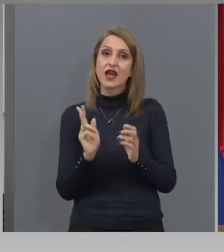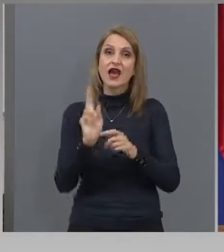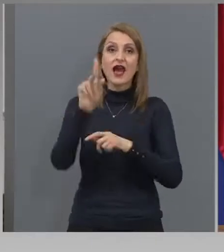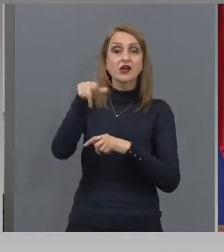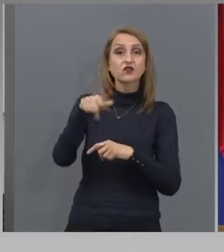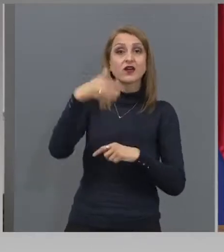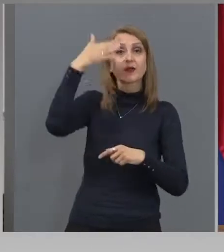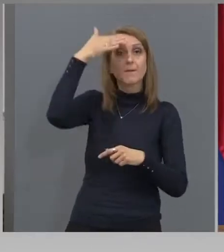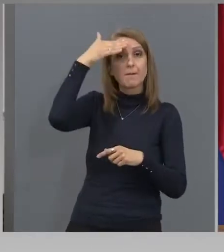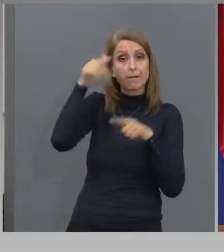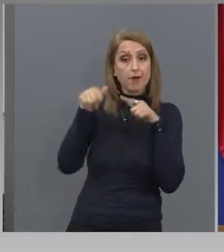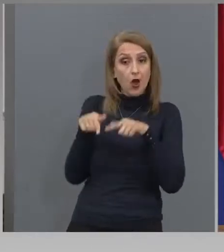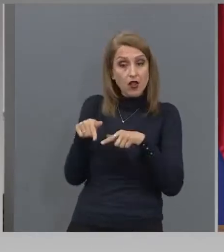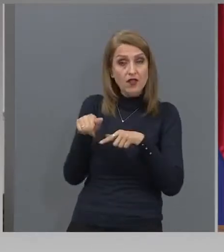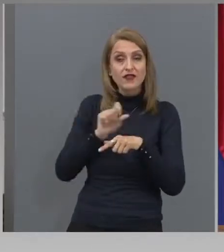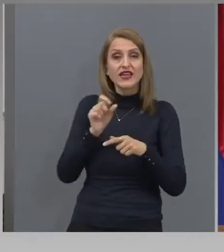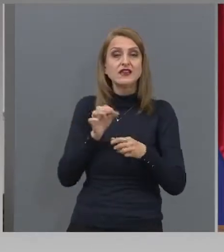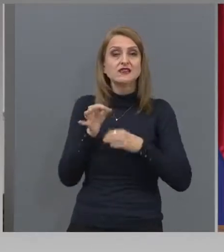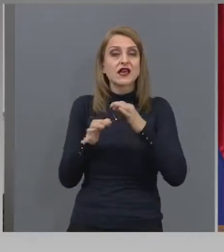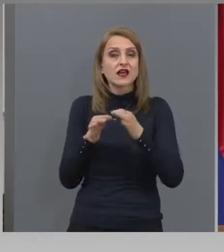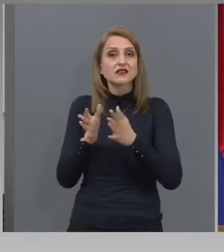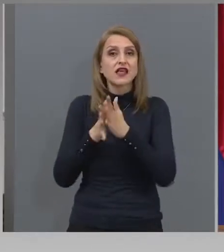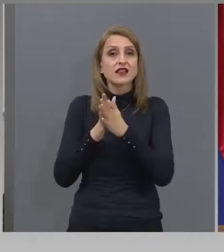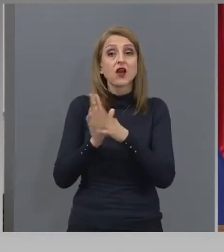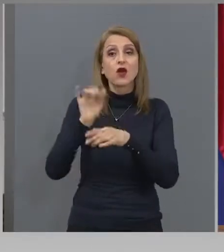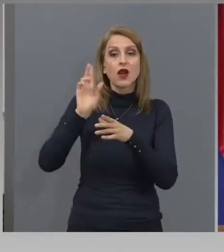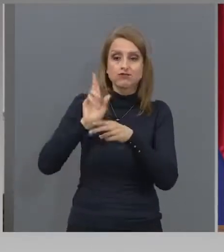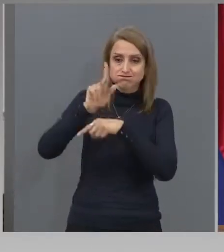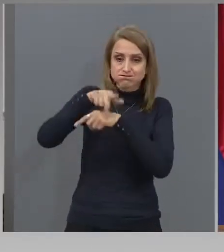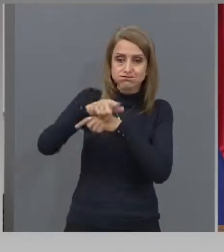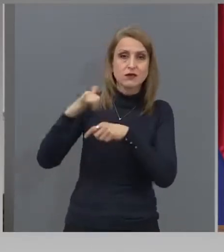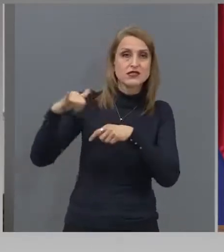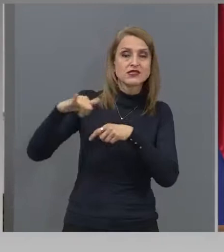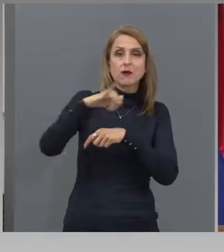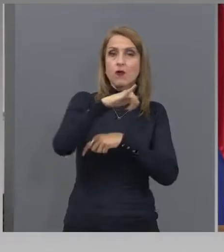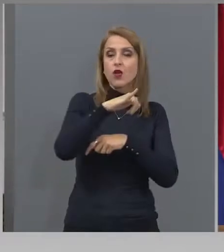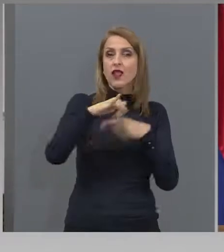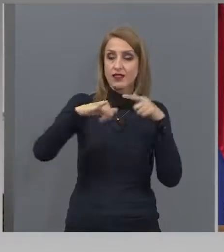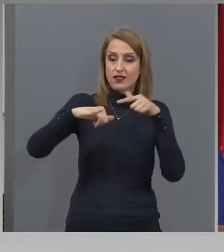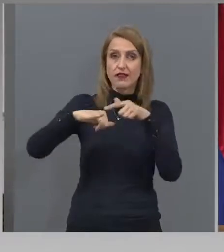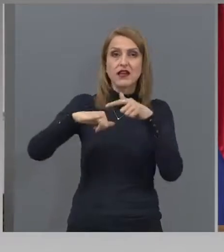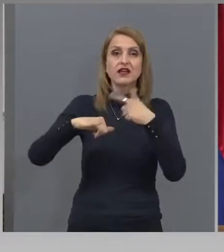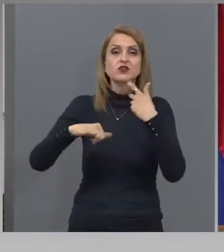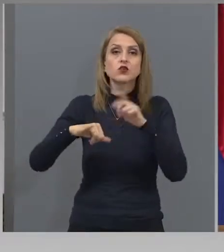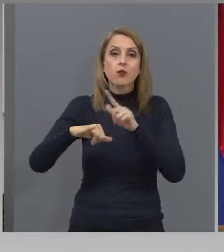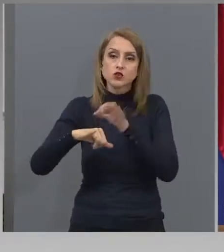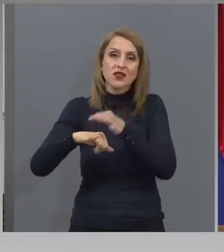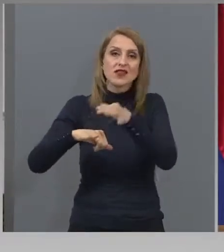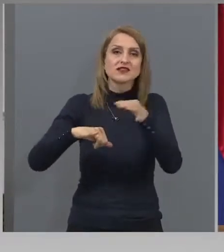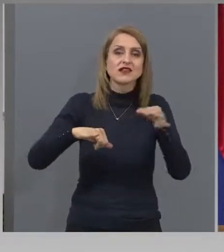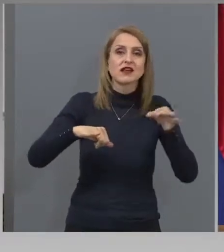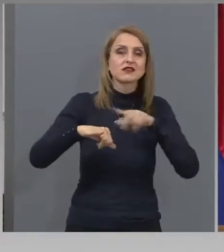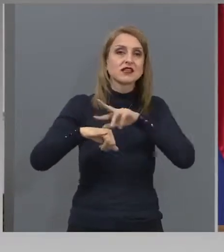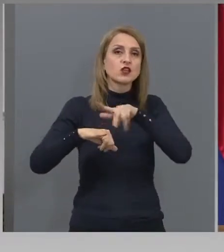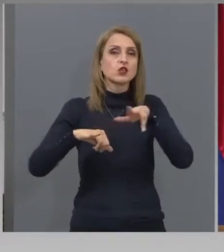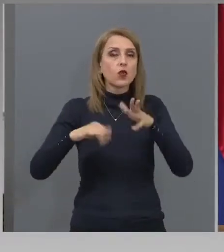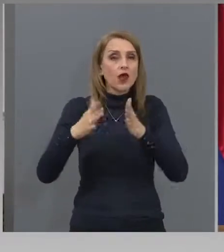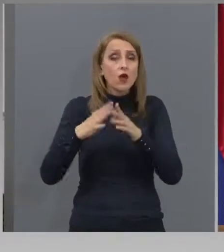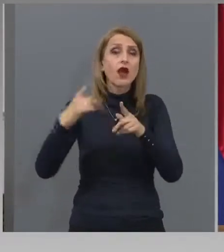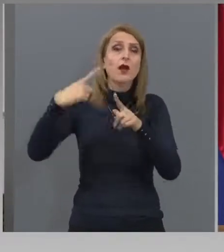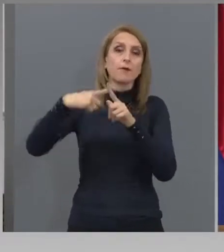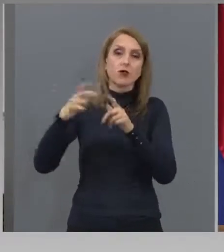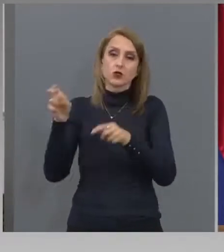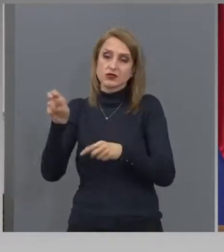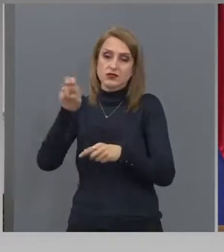тъй като няма нула-нула гаранция за пътуващите, други здрави хора с самолет, да не говорим за заразите по градове и села после. Според мен е